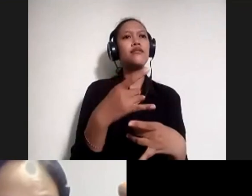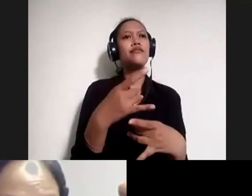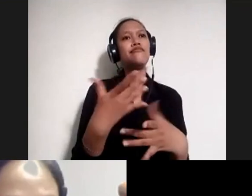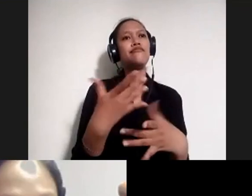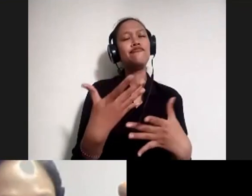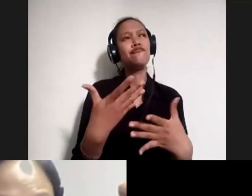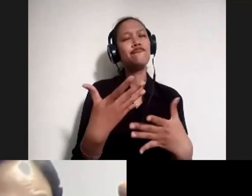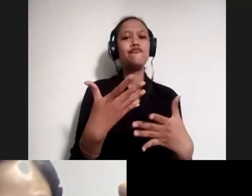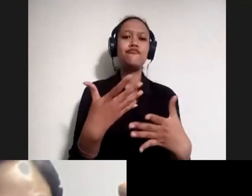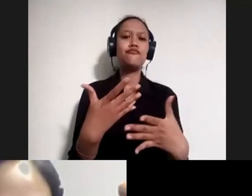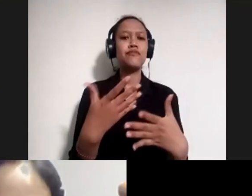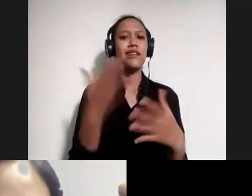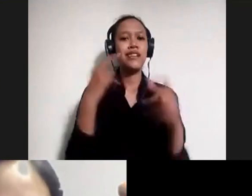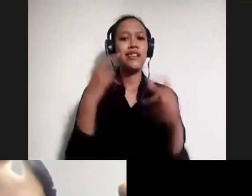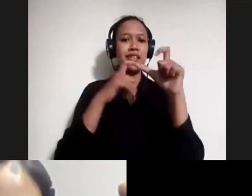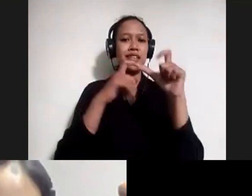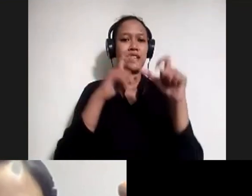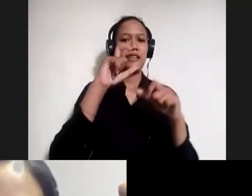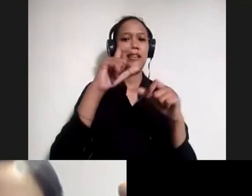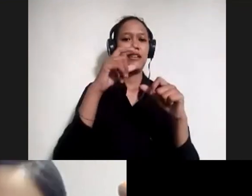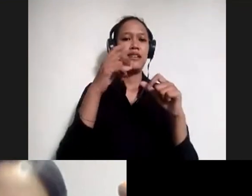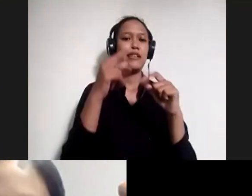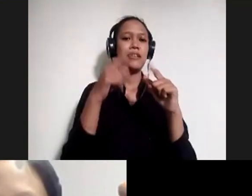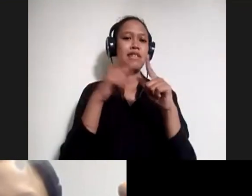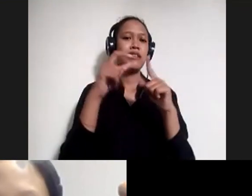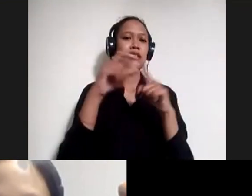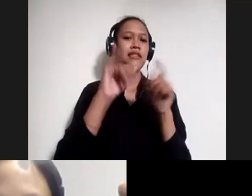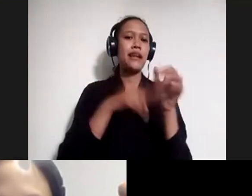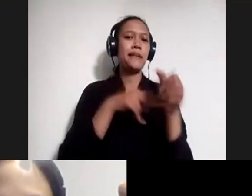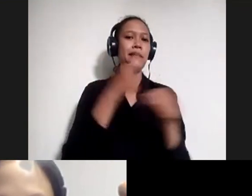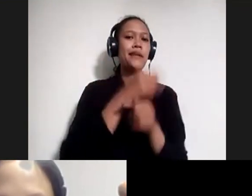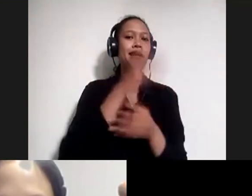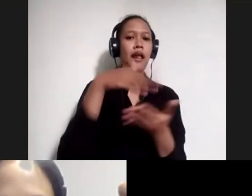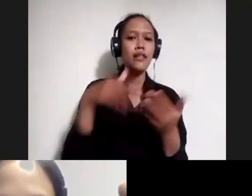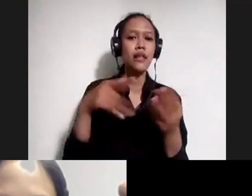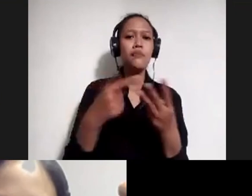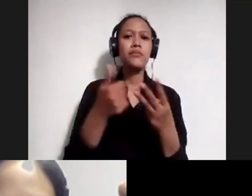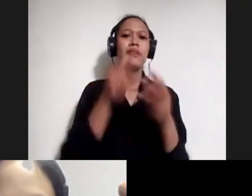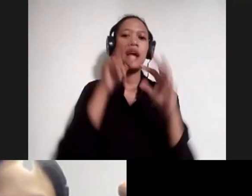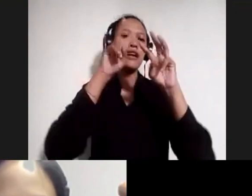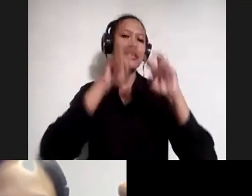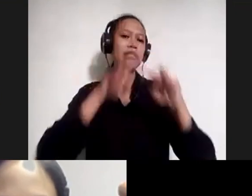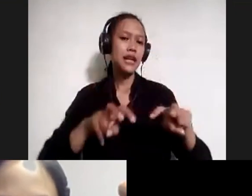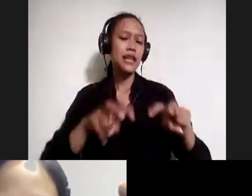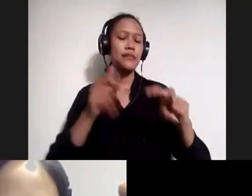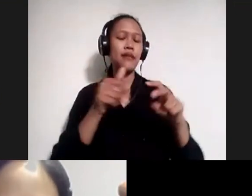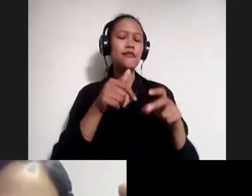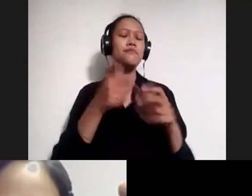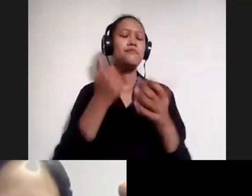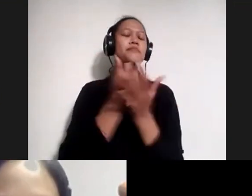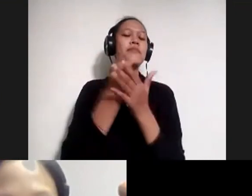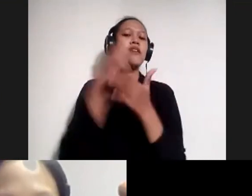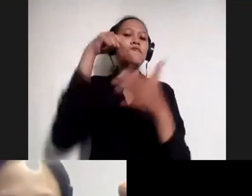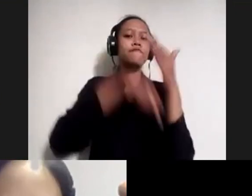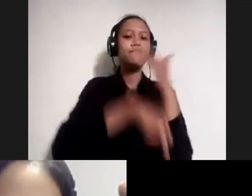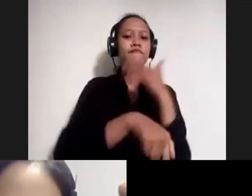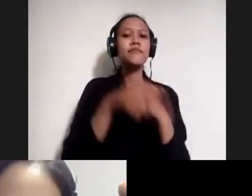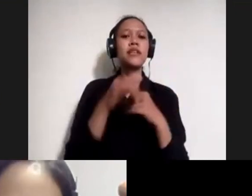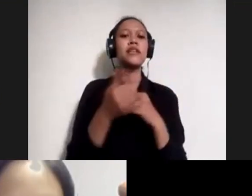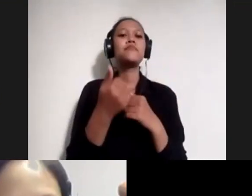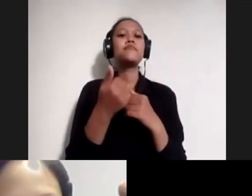yang scrapping data gitu, yang risetnya itu mungkin bisa diperdalam di situ. Jadi menurut saya dengan sumber daya yang ada itu bisa lebih diperdalam lagi